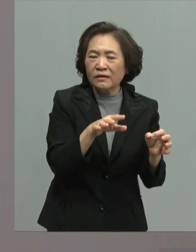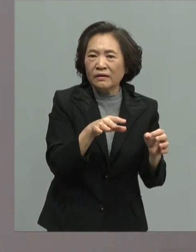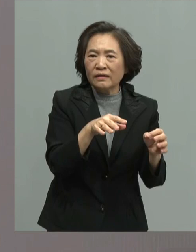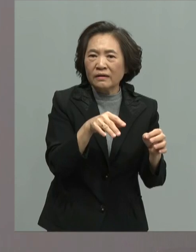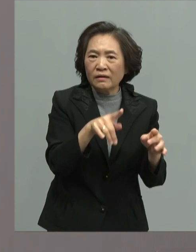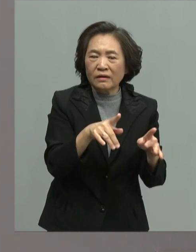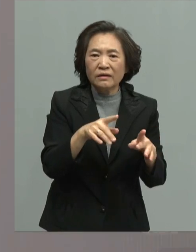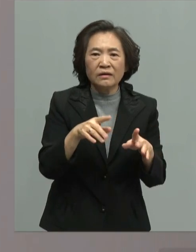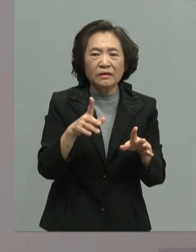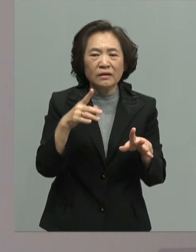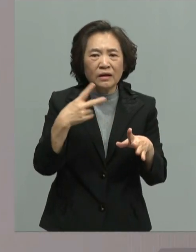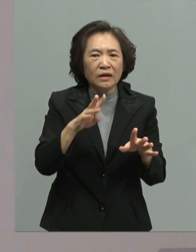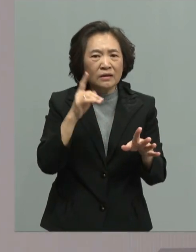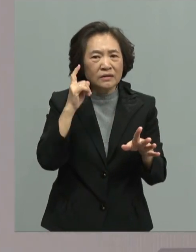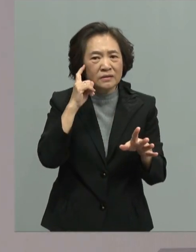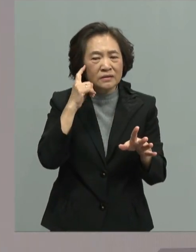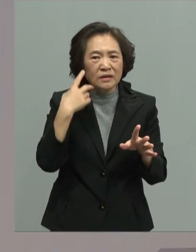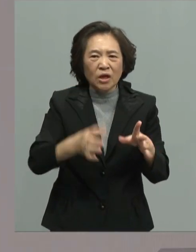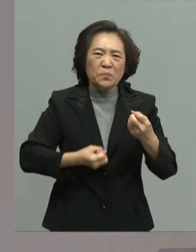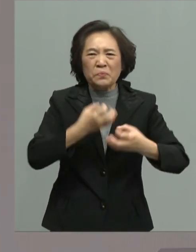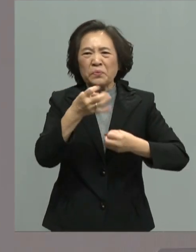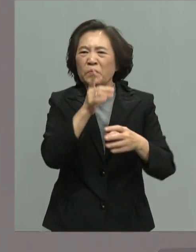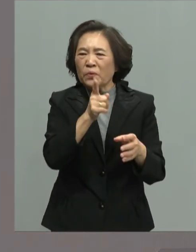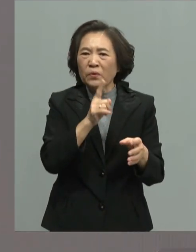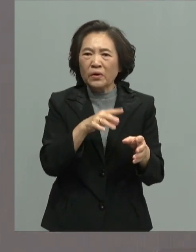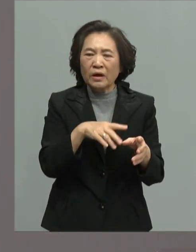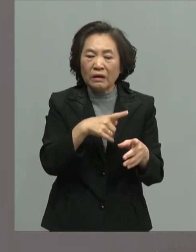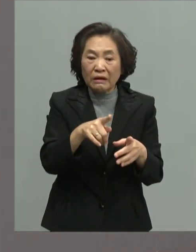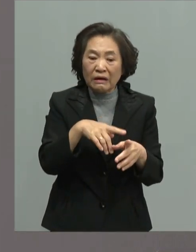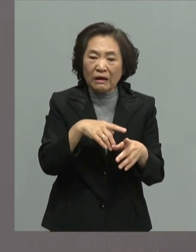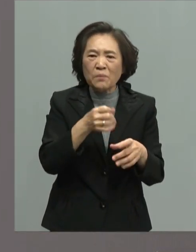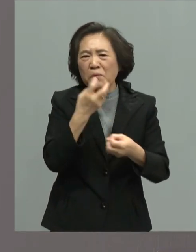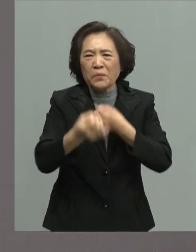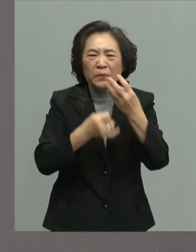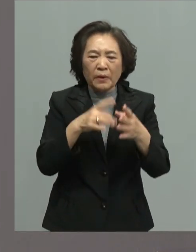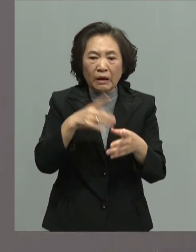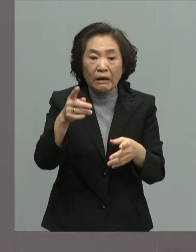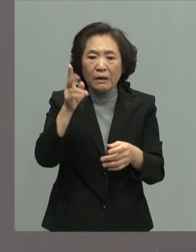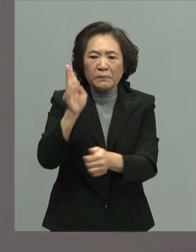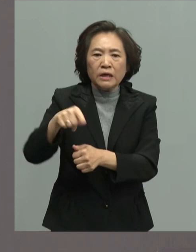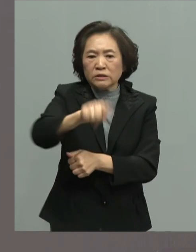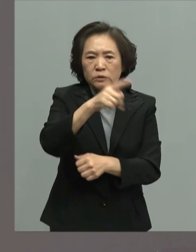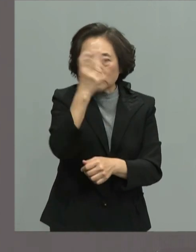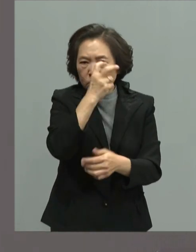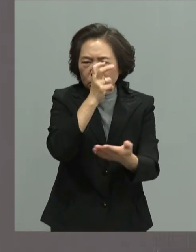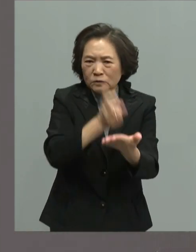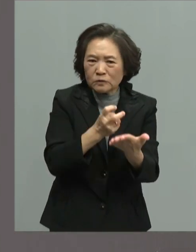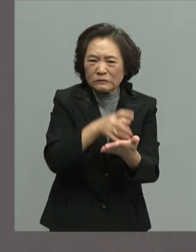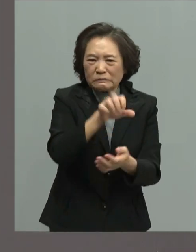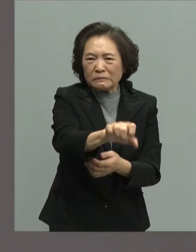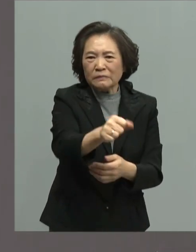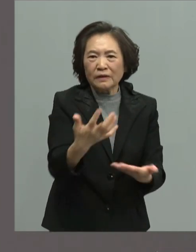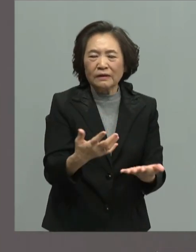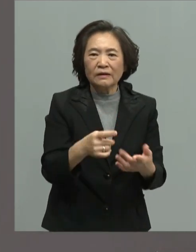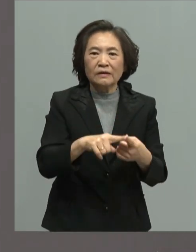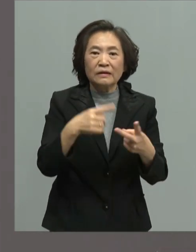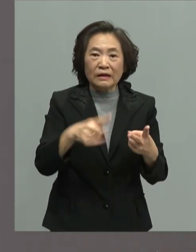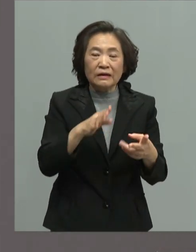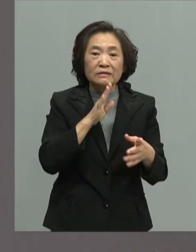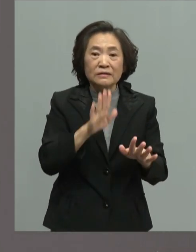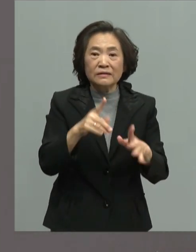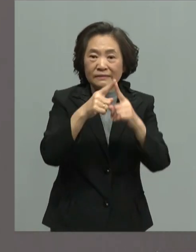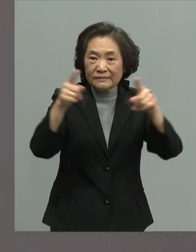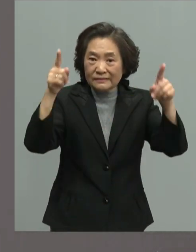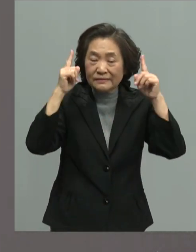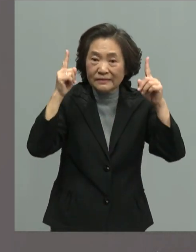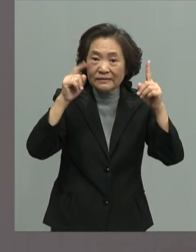说两个我牢骚化你也把插水表连我们最高学术的殿堂台